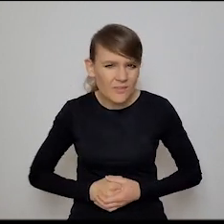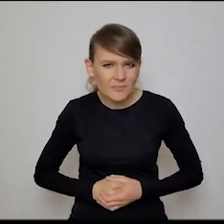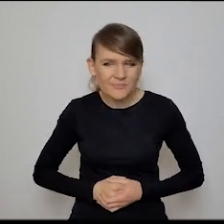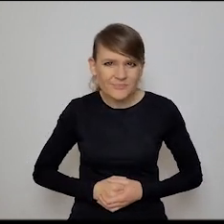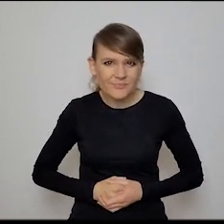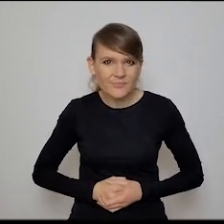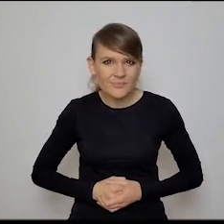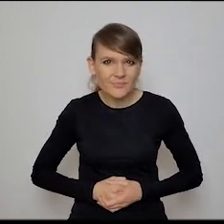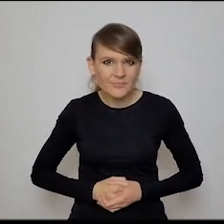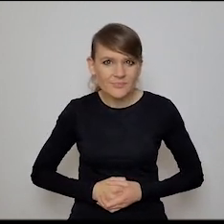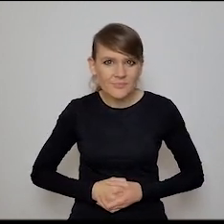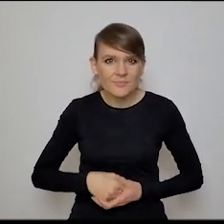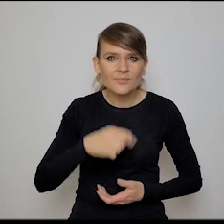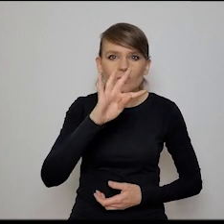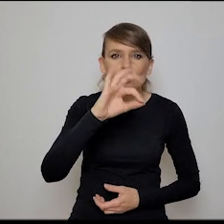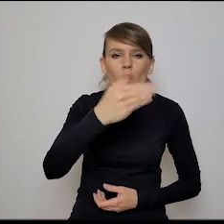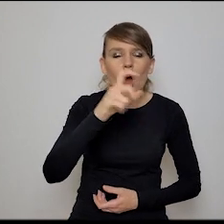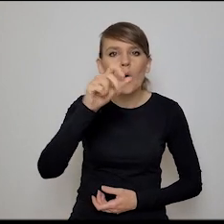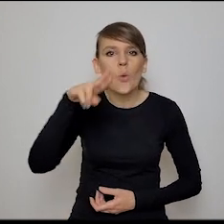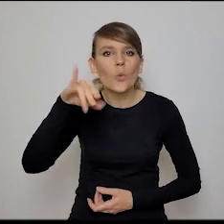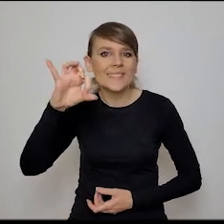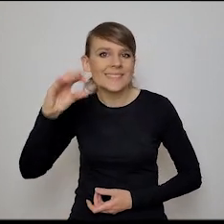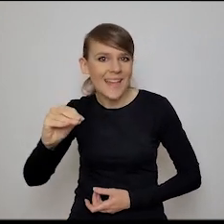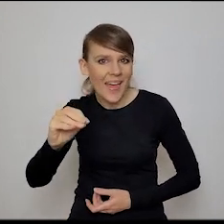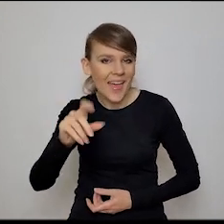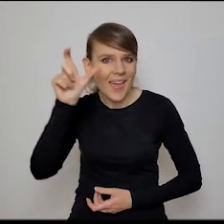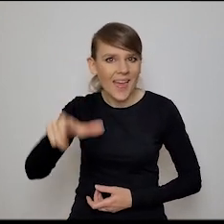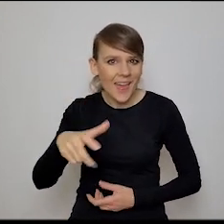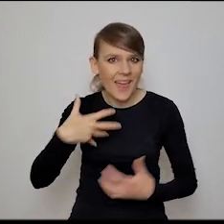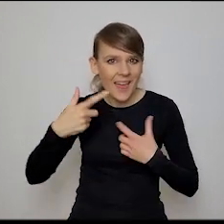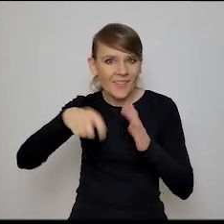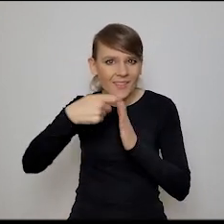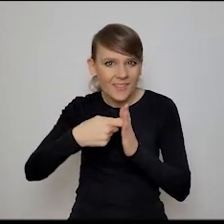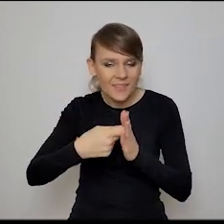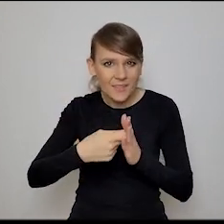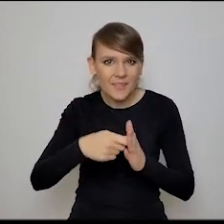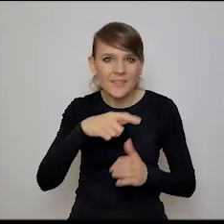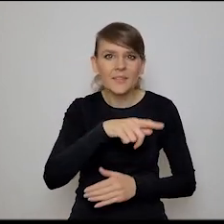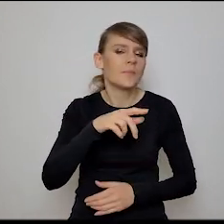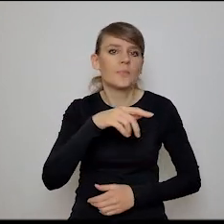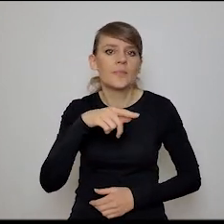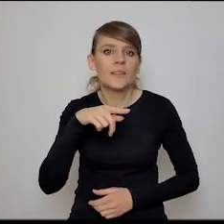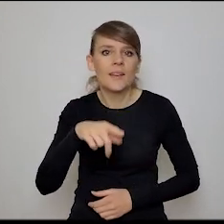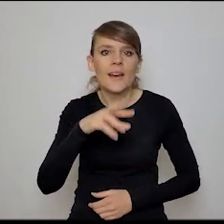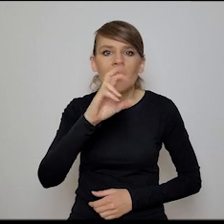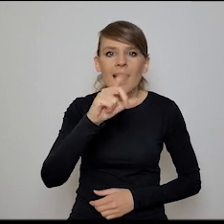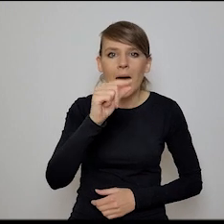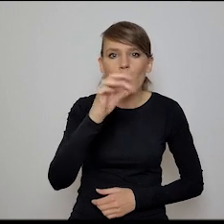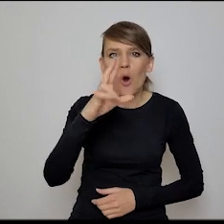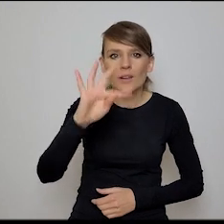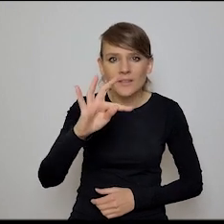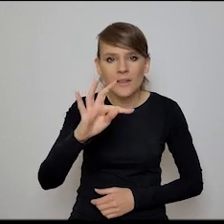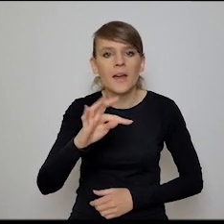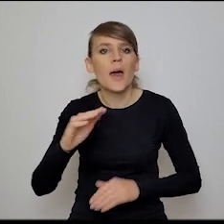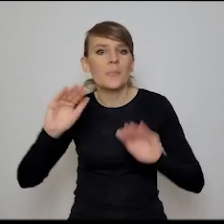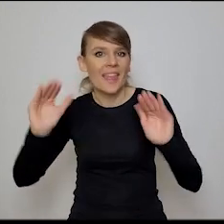Boże, tam Tom Cruise, ten film z Tomem Cruise'em, reekranizacja Filipa Dicka. To jest raport mniejszości. To